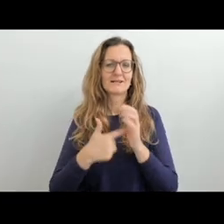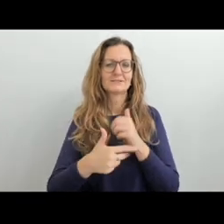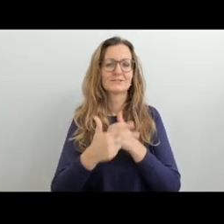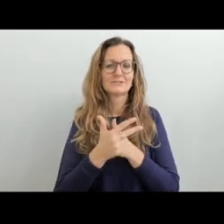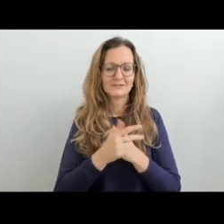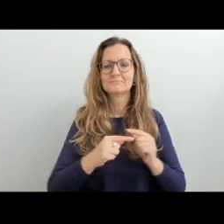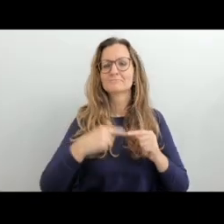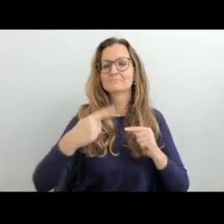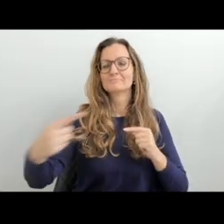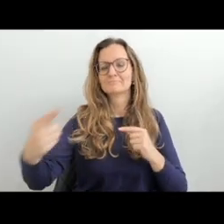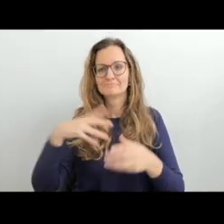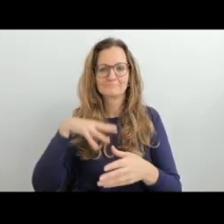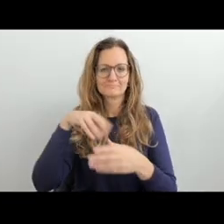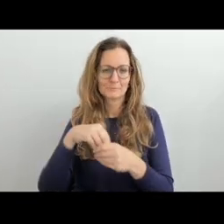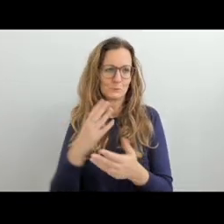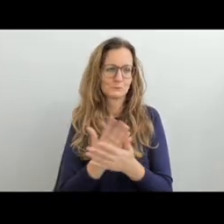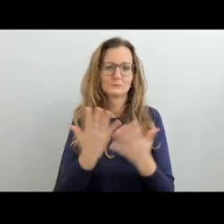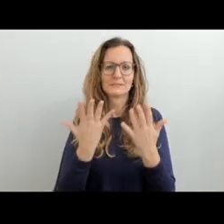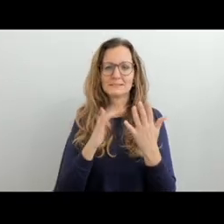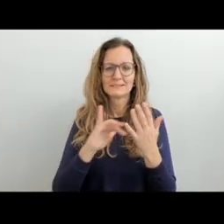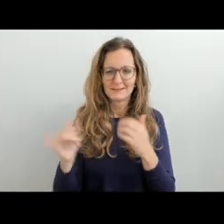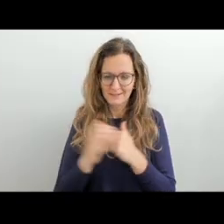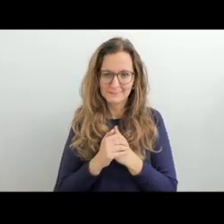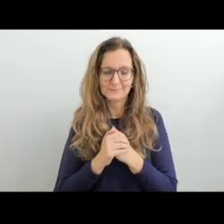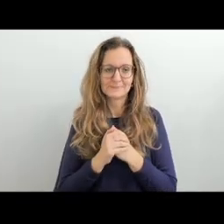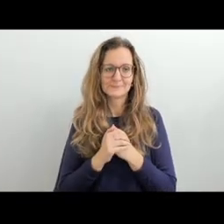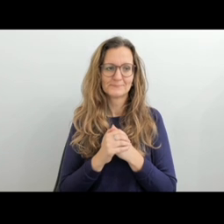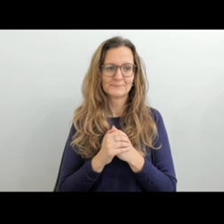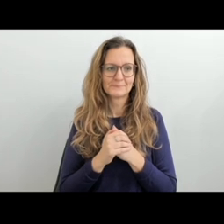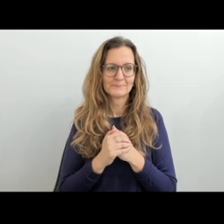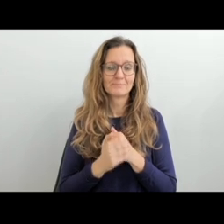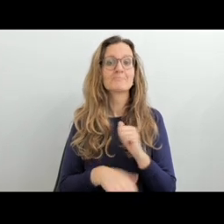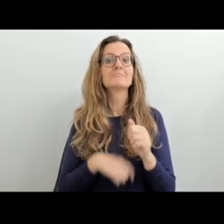se konala v Praze v roce 2013 a zde pracuji už deset let.